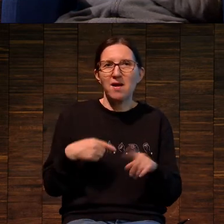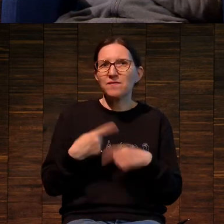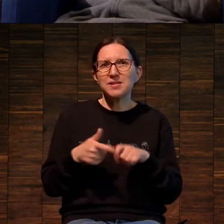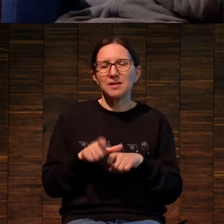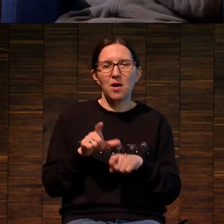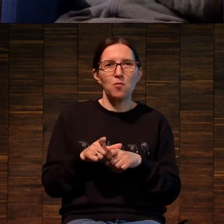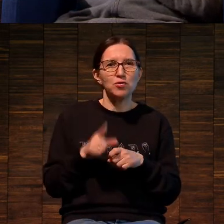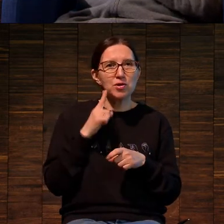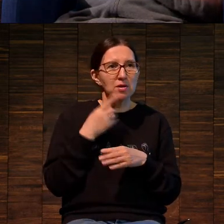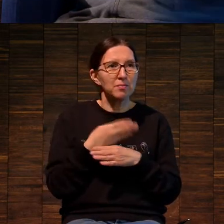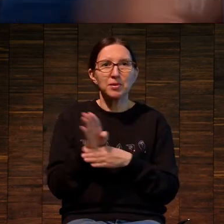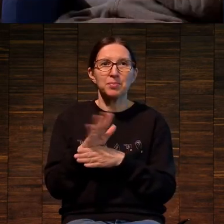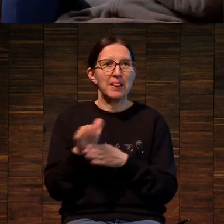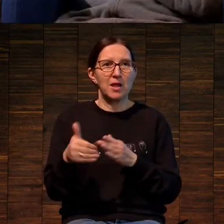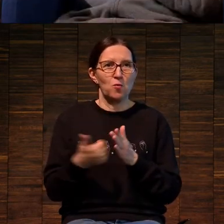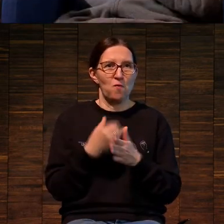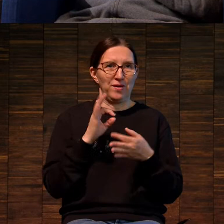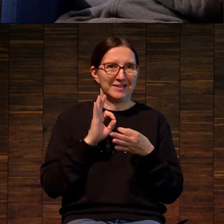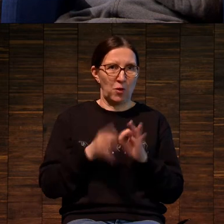очень сложно.